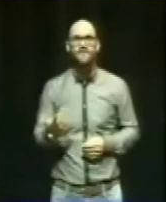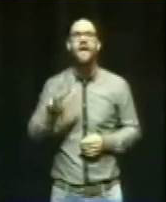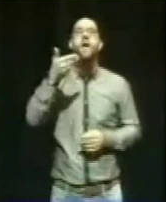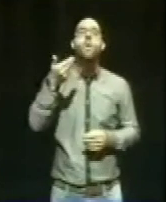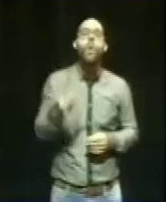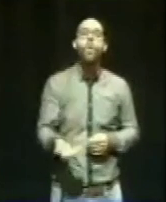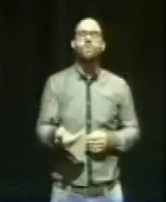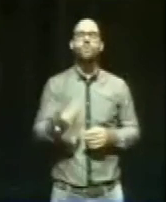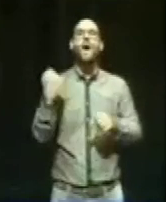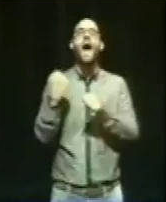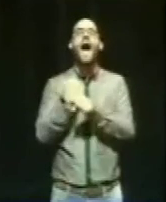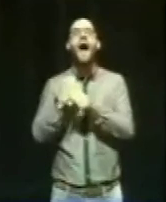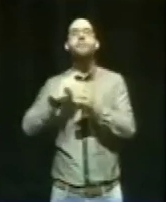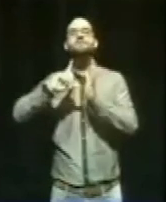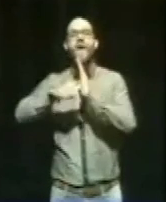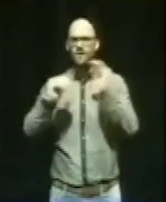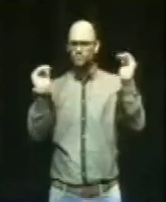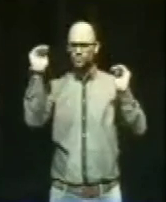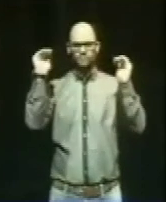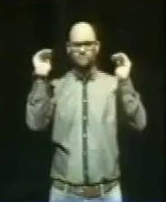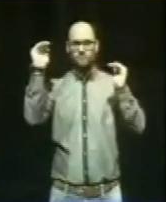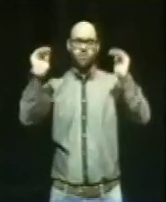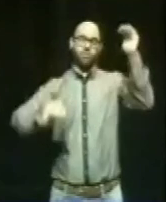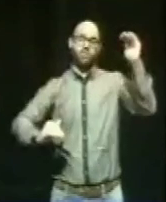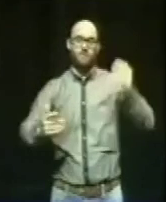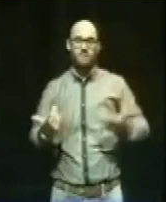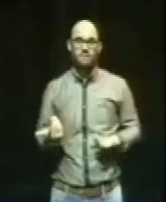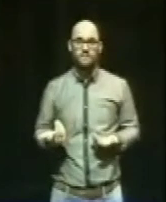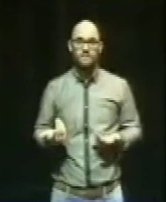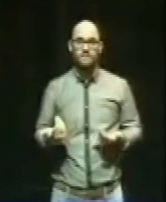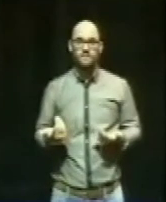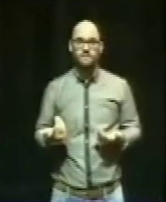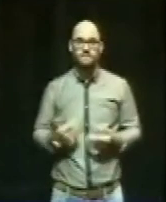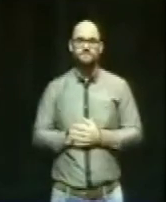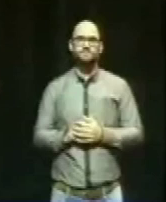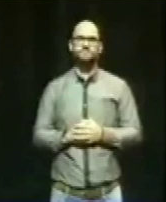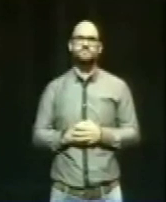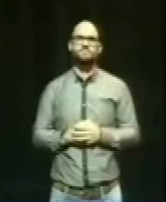Arbeitsleistung stehen nicht mehr im Einklang. Diejenigen,